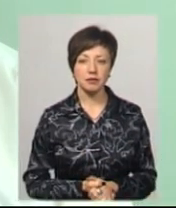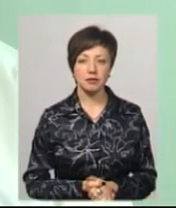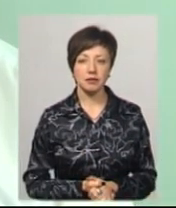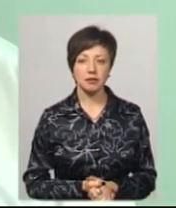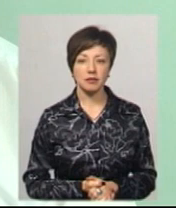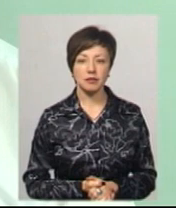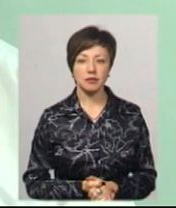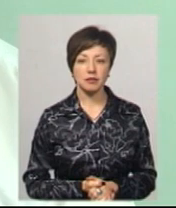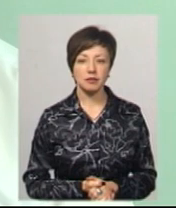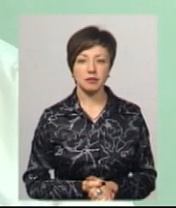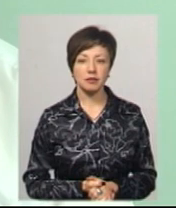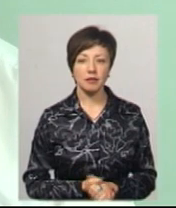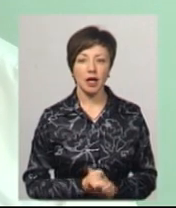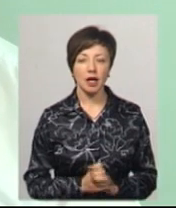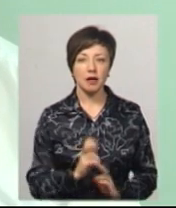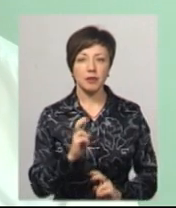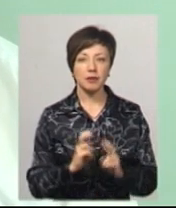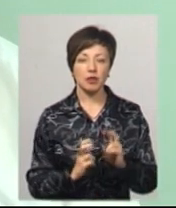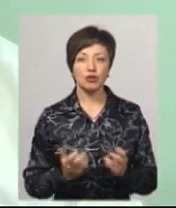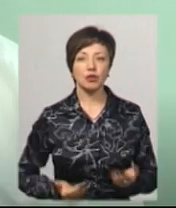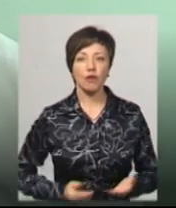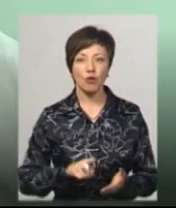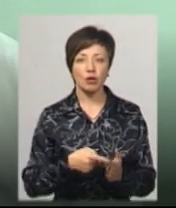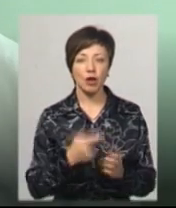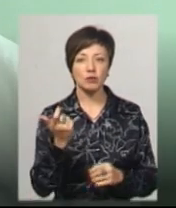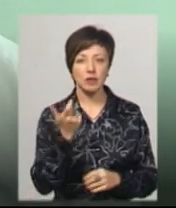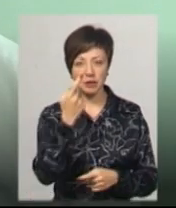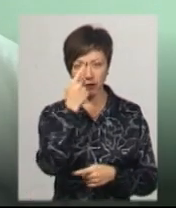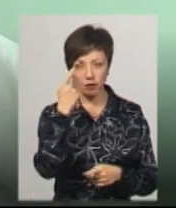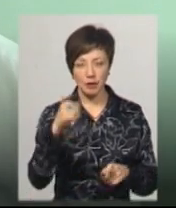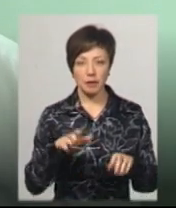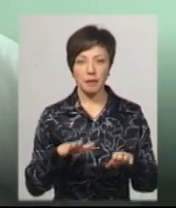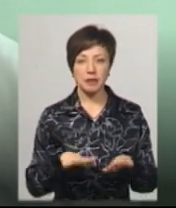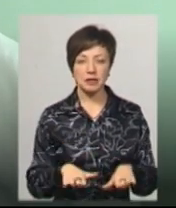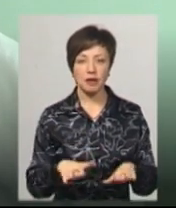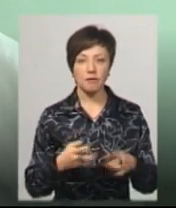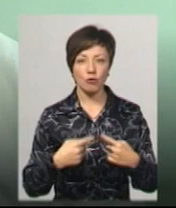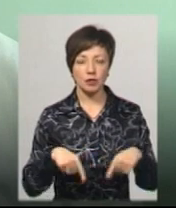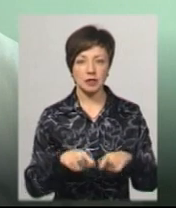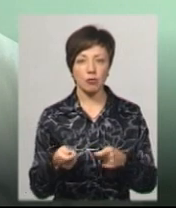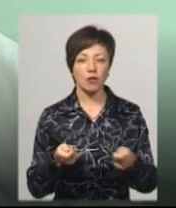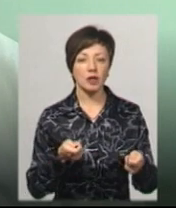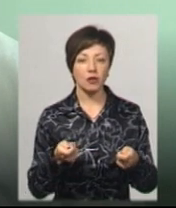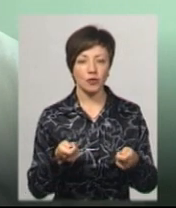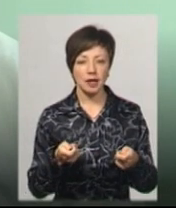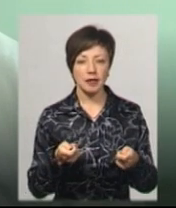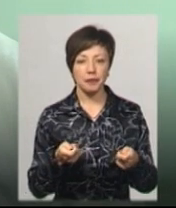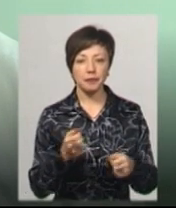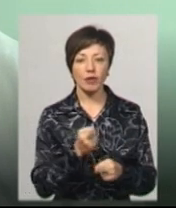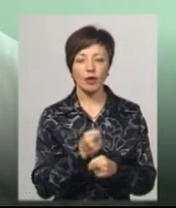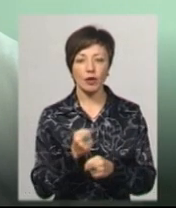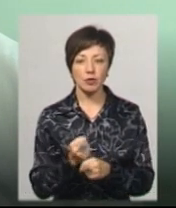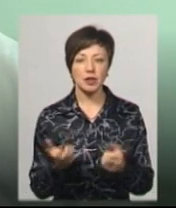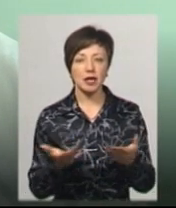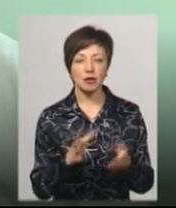Підприємства житлово-комунального господарства, за інформацією органи місцевого самоврядування, ті роботи,